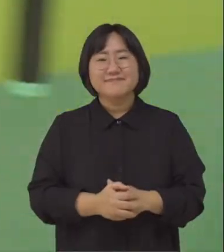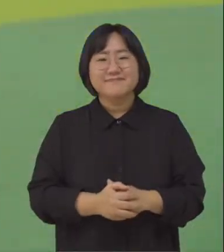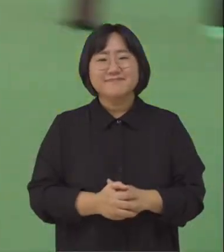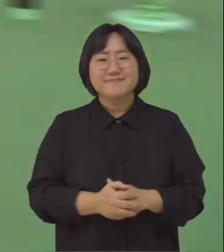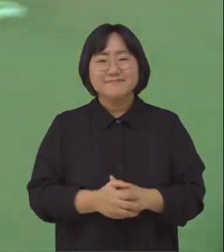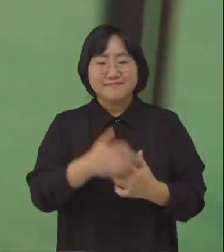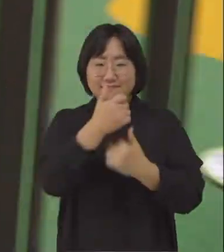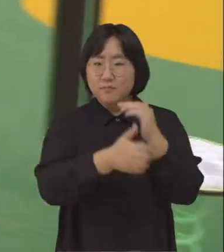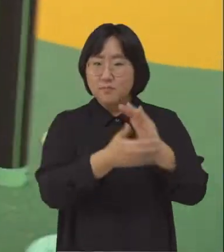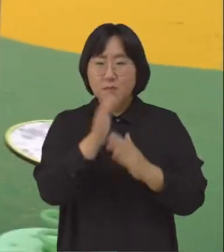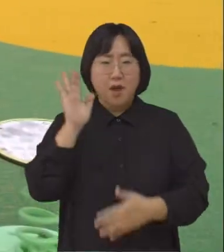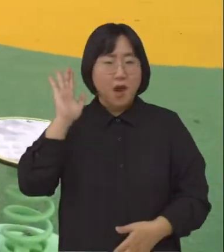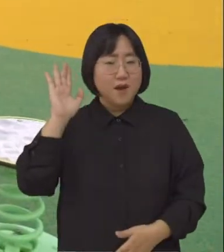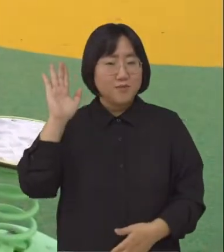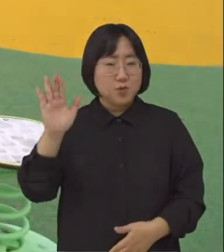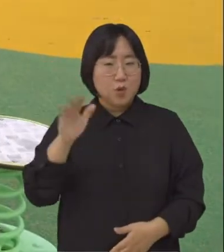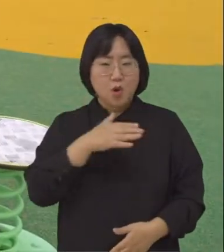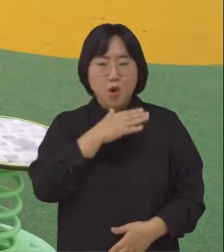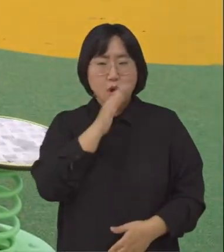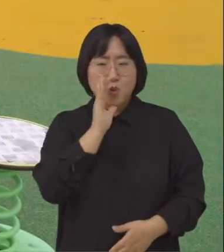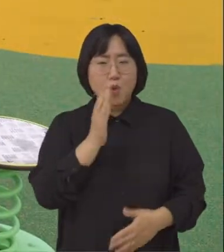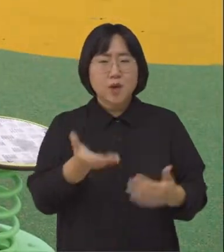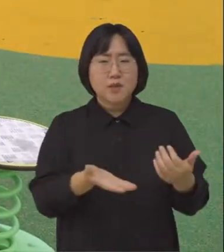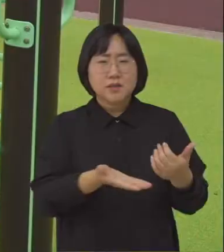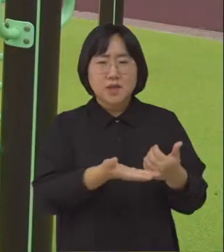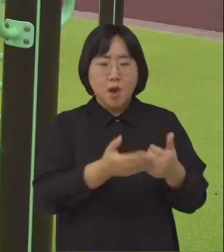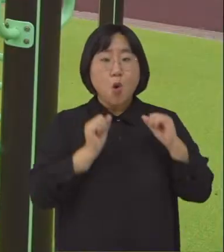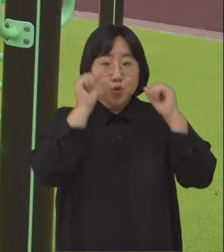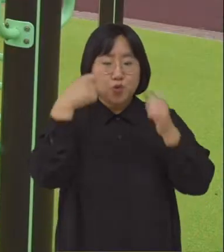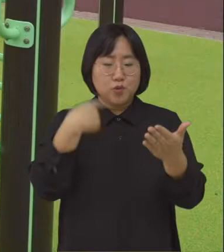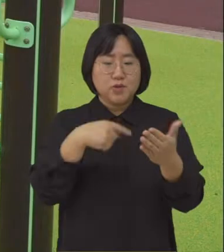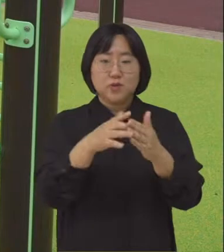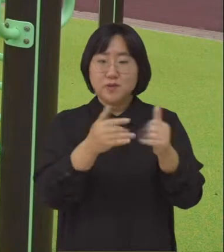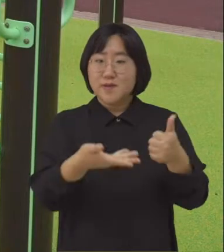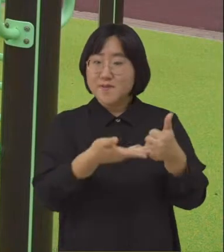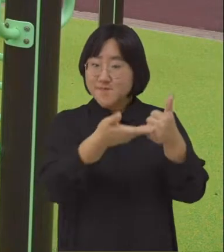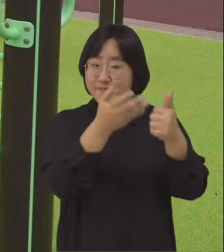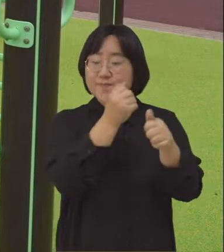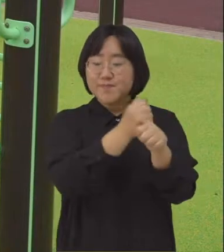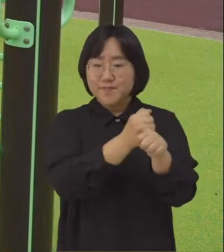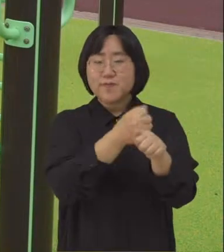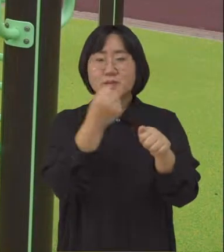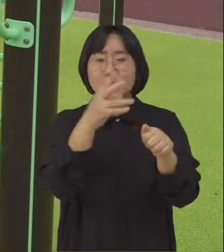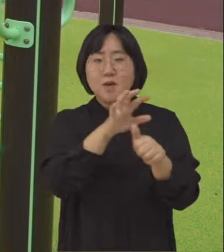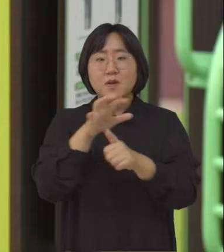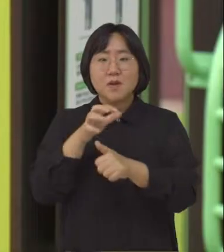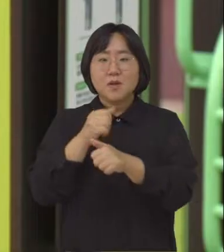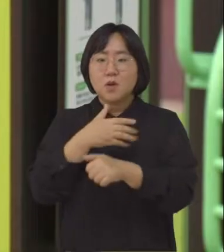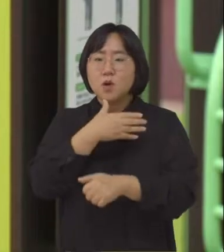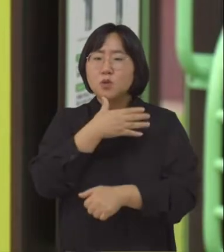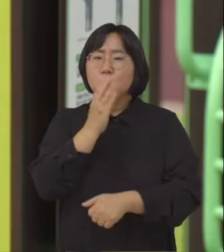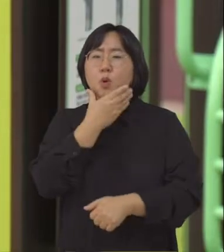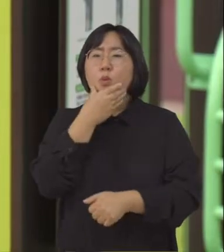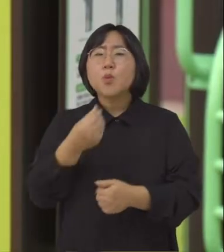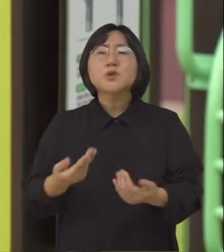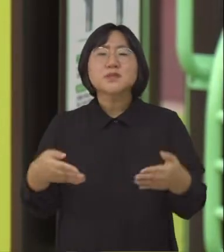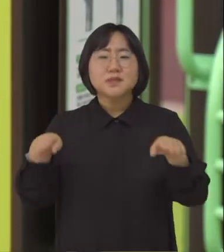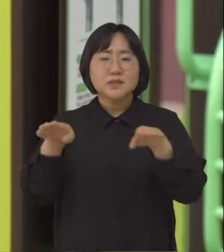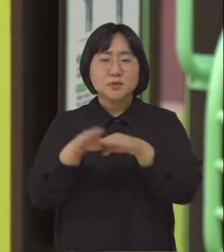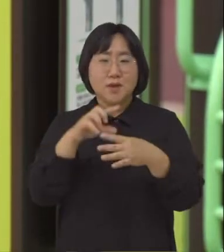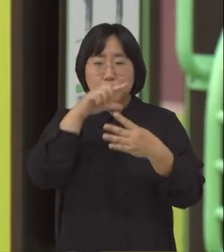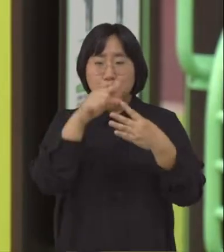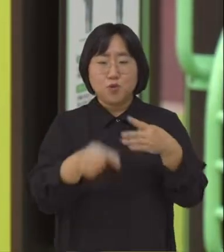서귀포시는 앞으로 노인 일자리 사업을 통해 운동 지도 인력을 배치하고 노인복지관 등 여러 기관과